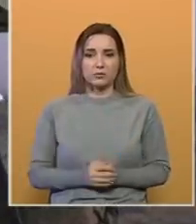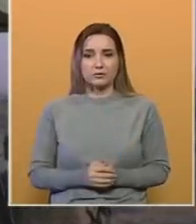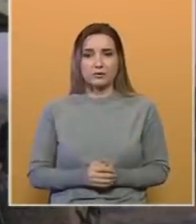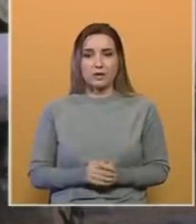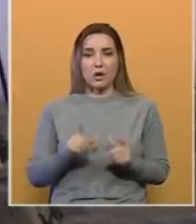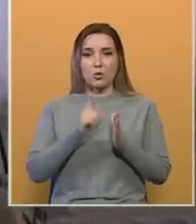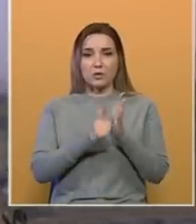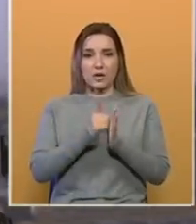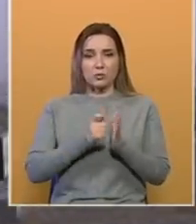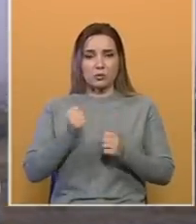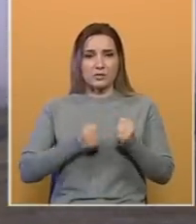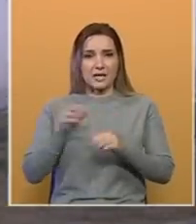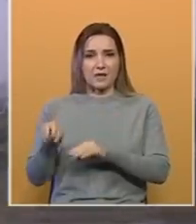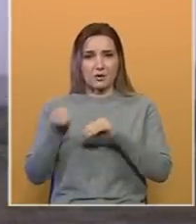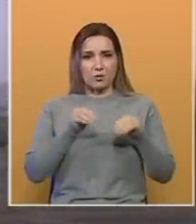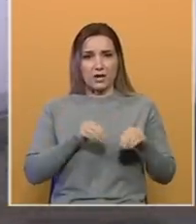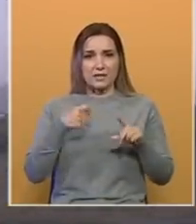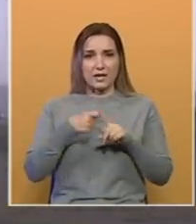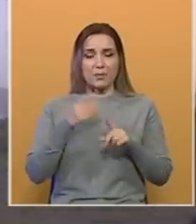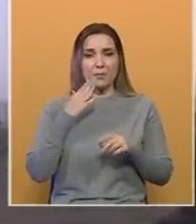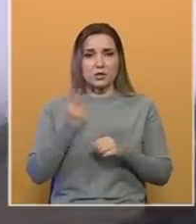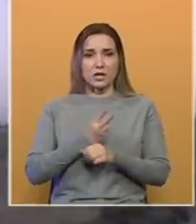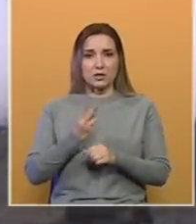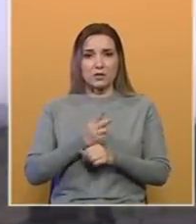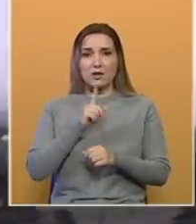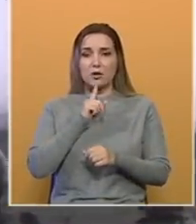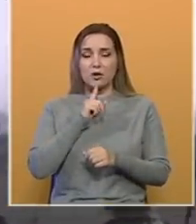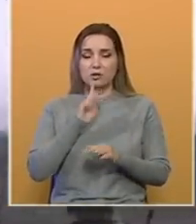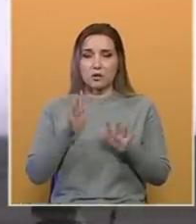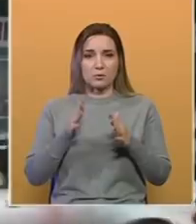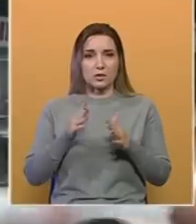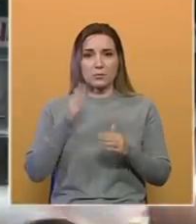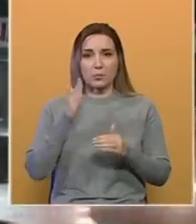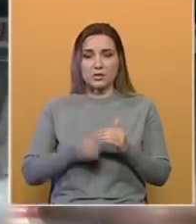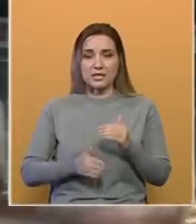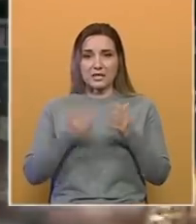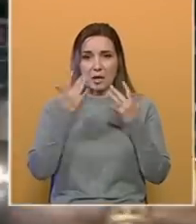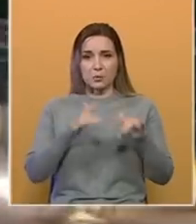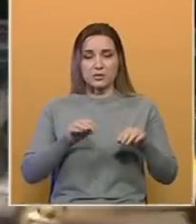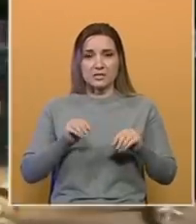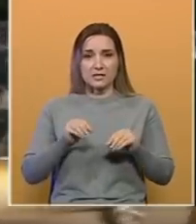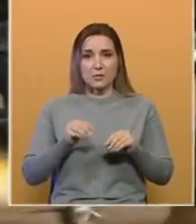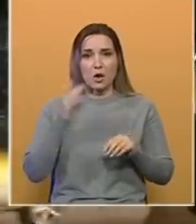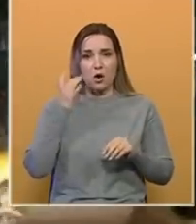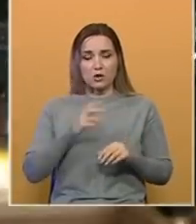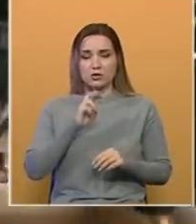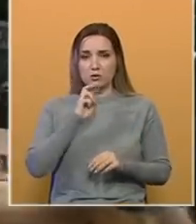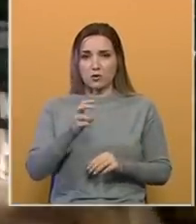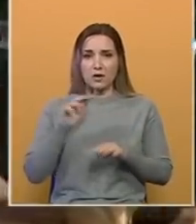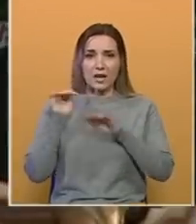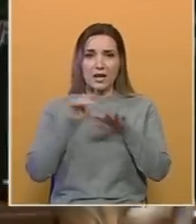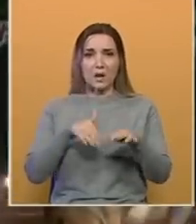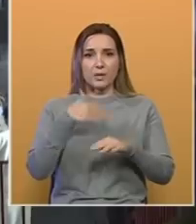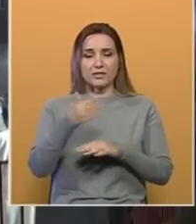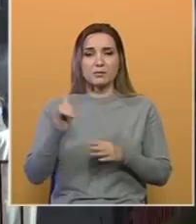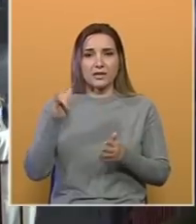U trenutku brzane evakuacije iz Kabula, Sjedinjene američke države, koje će očigledno posljednje napustiti zemlju, oštur su odgovorile na napad